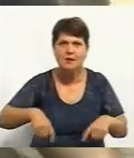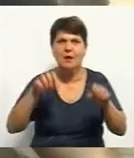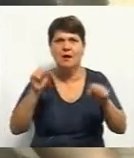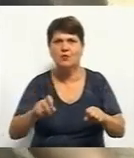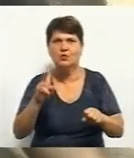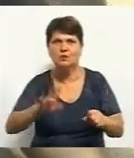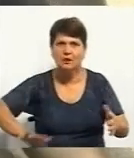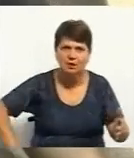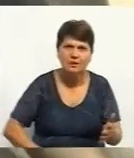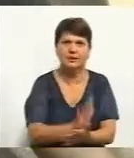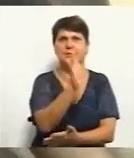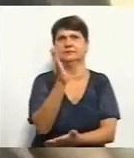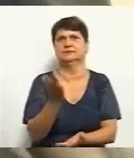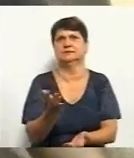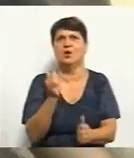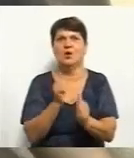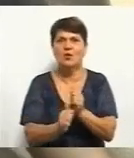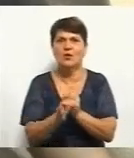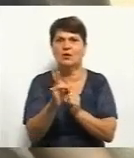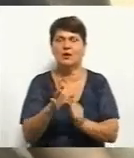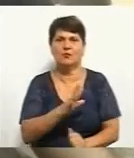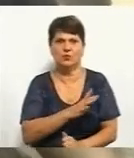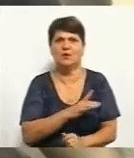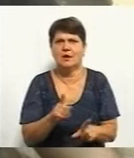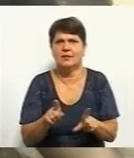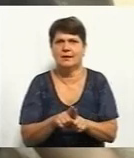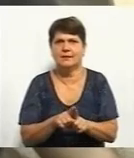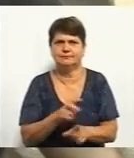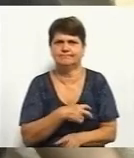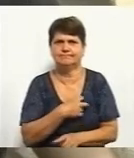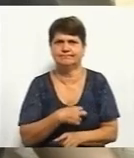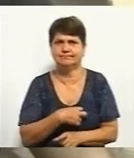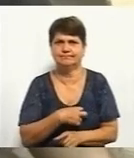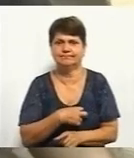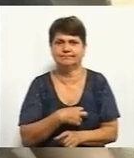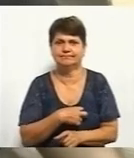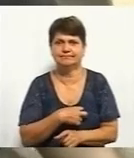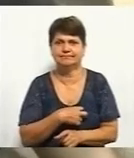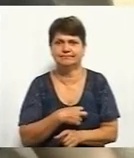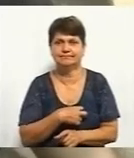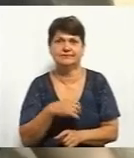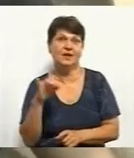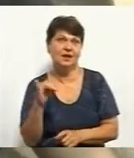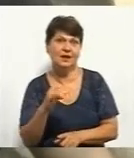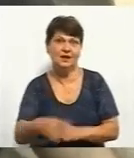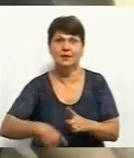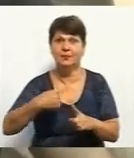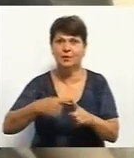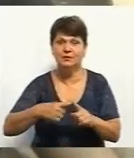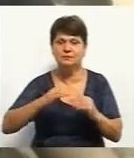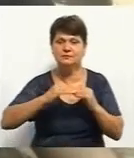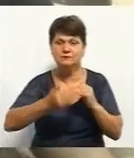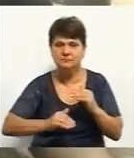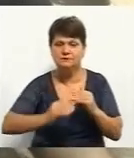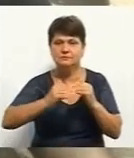поскільзнутися. Кожен раз це було так, ну, з адреналінчиком. І плюс кожну сходинку